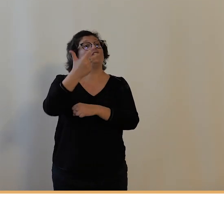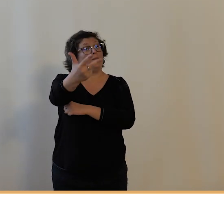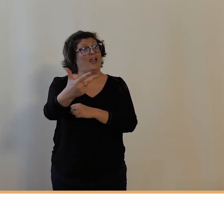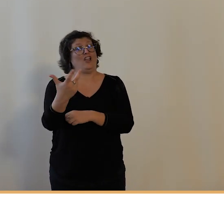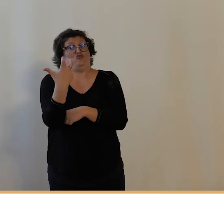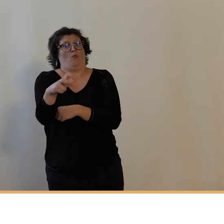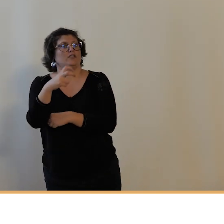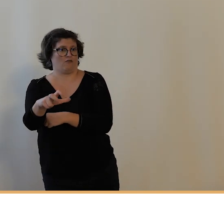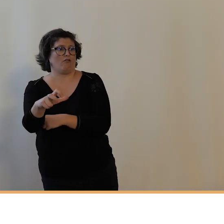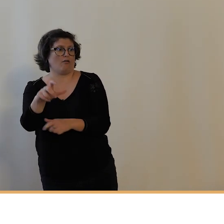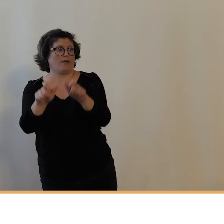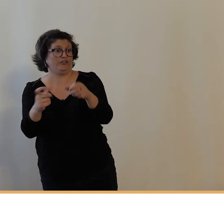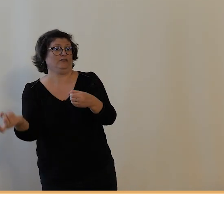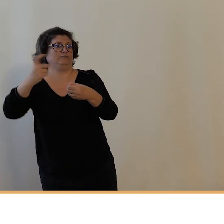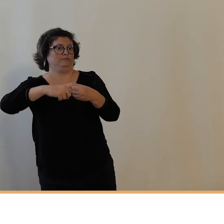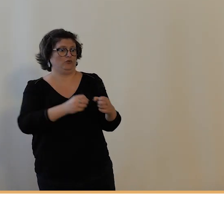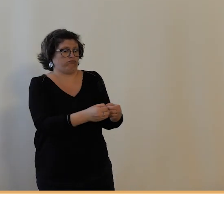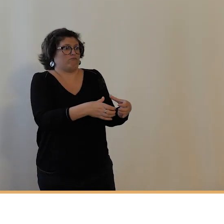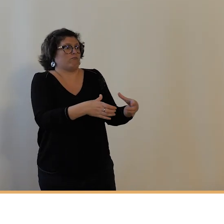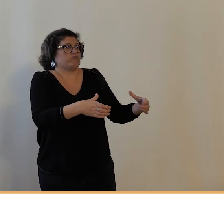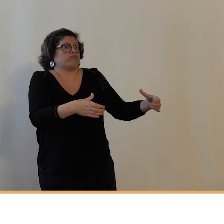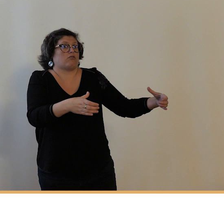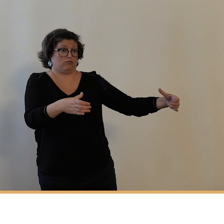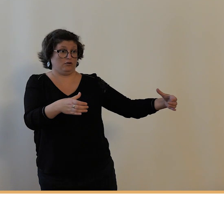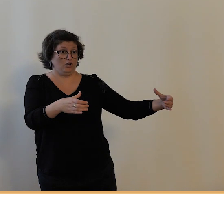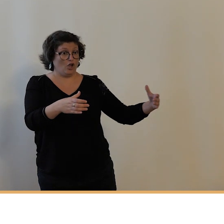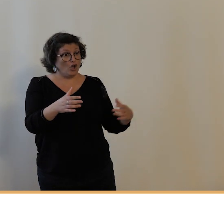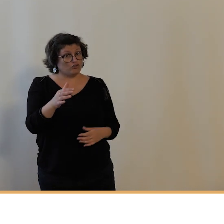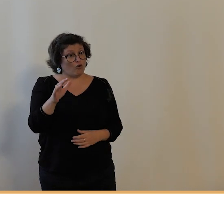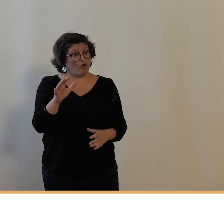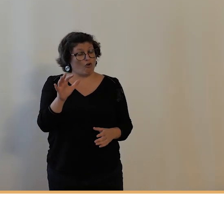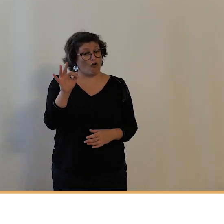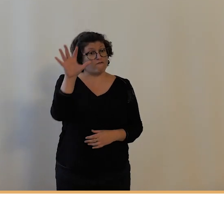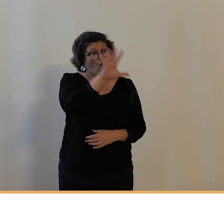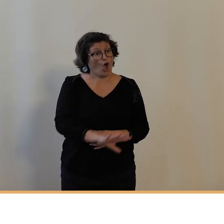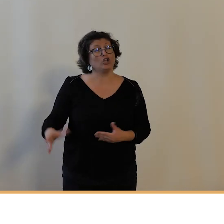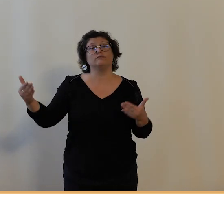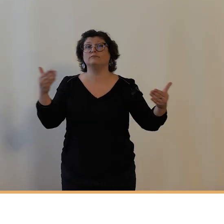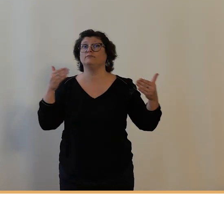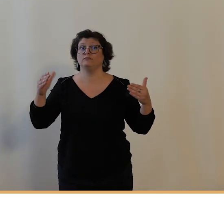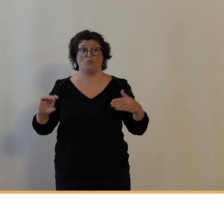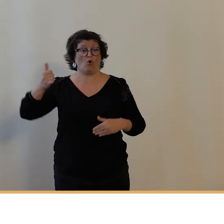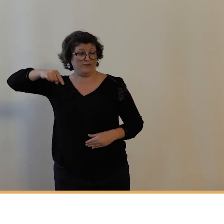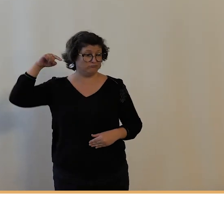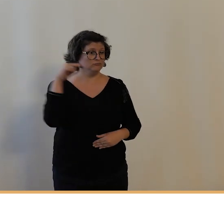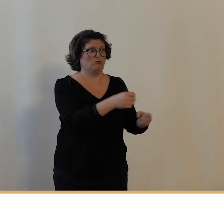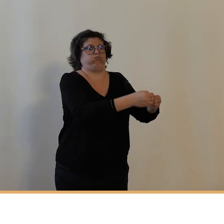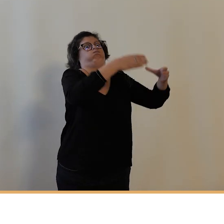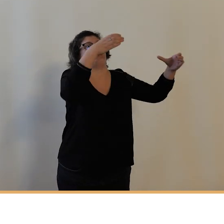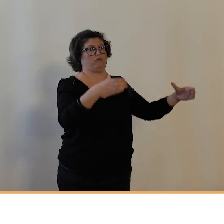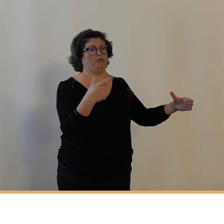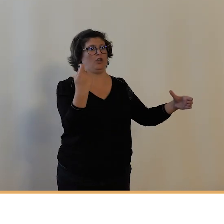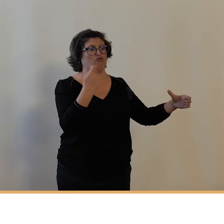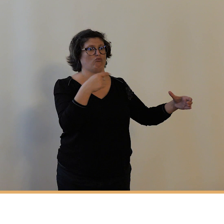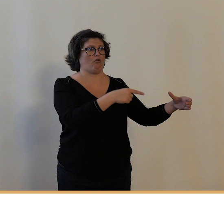Ce qui en fait à l'époque le plus gros club cycliste de France. est donc le Vélos Club